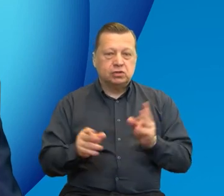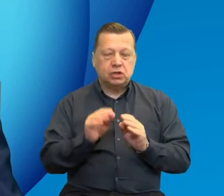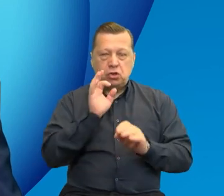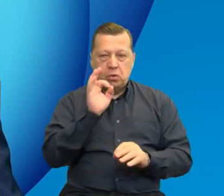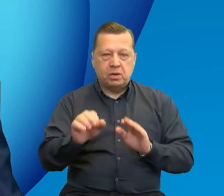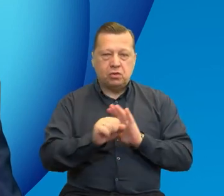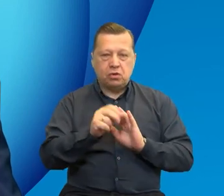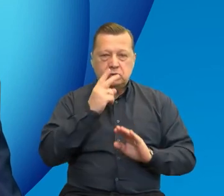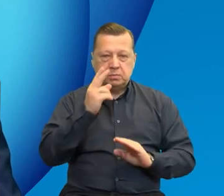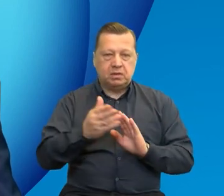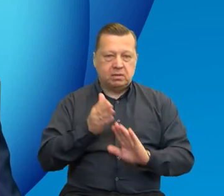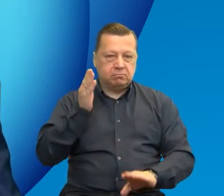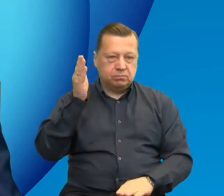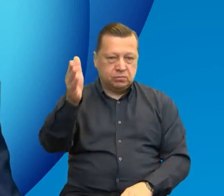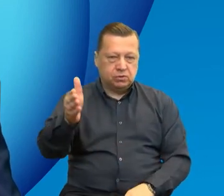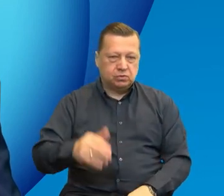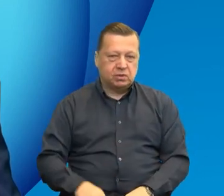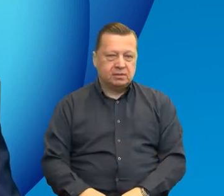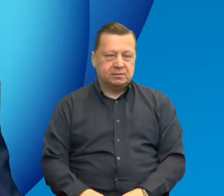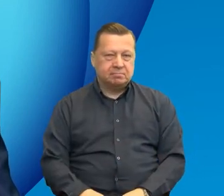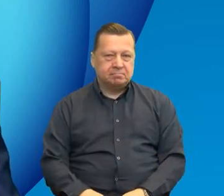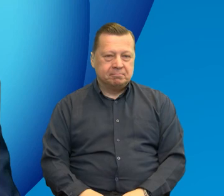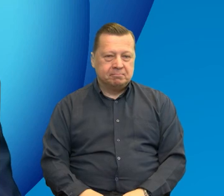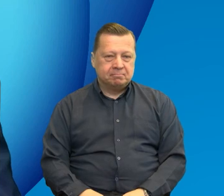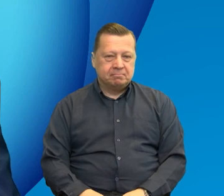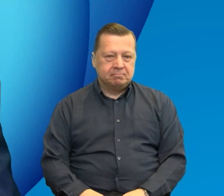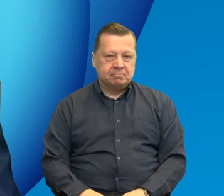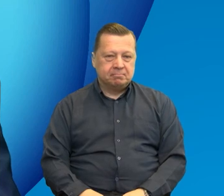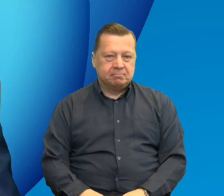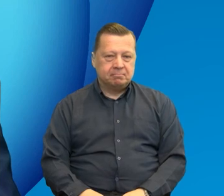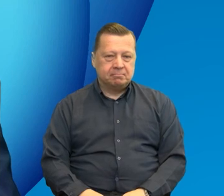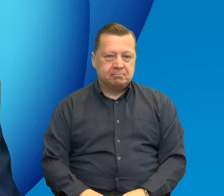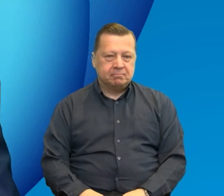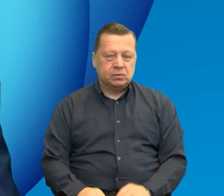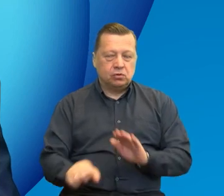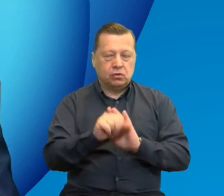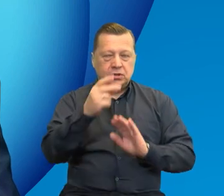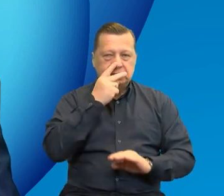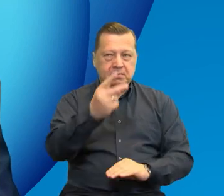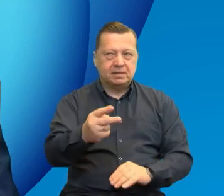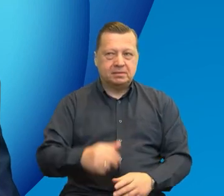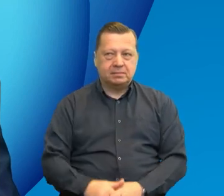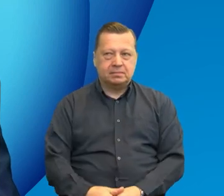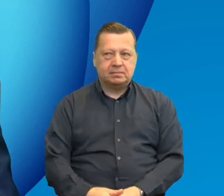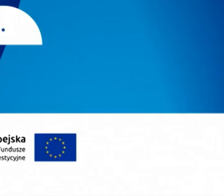i do zobaczenia w przyszłości w naszej szerokiej rodzinie Interek. Do zobaczenia.